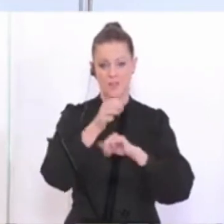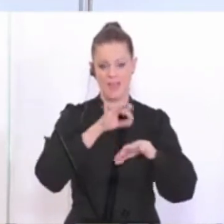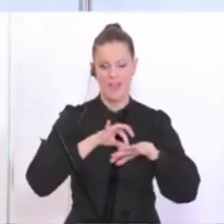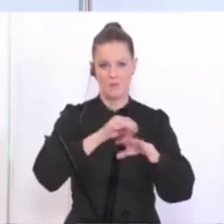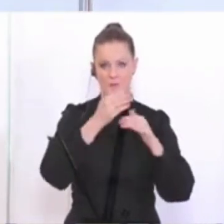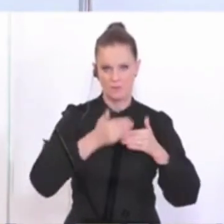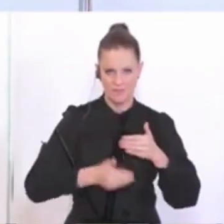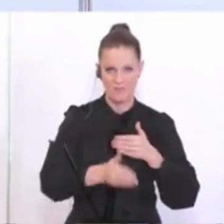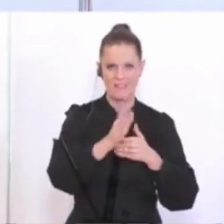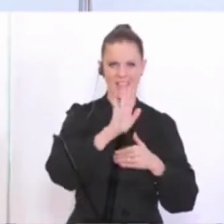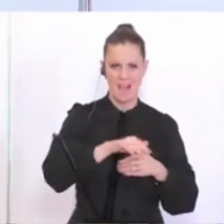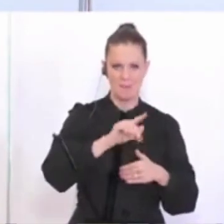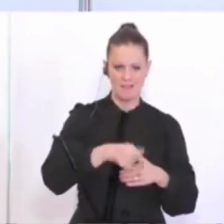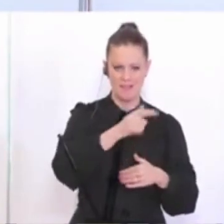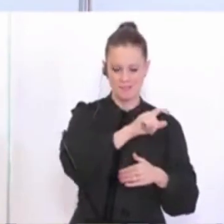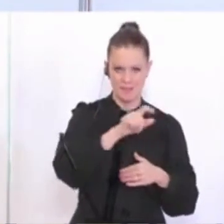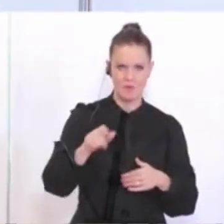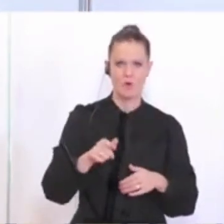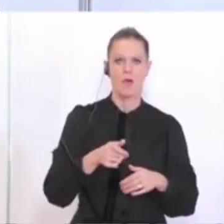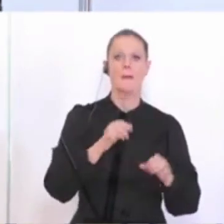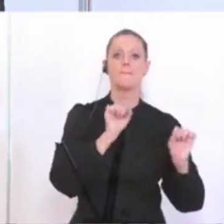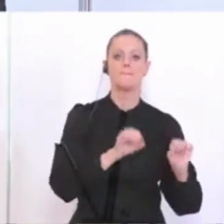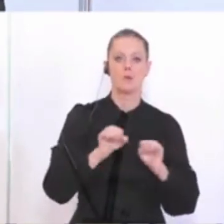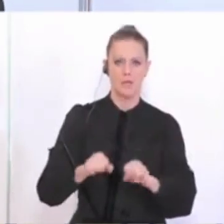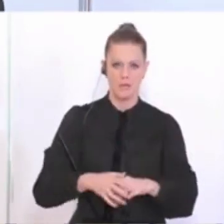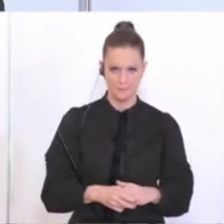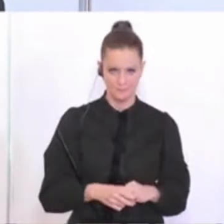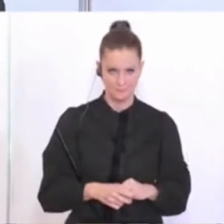das soll ab nächster Woche schon möglich sein.